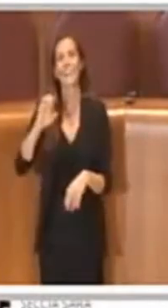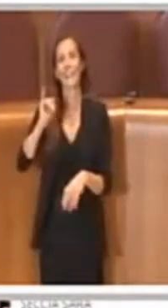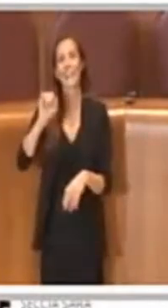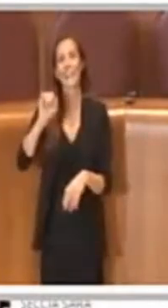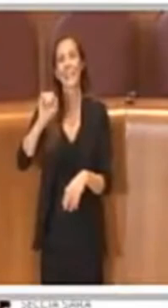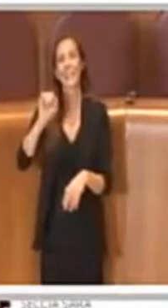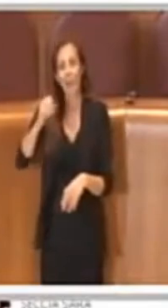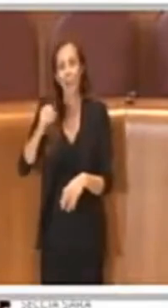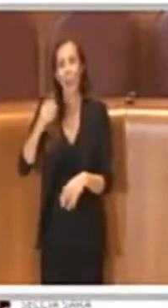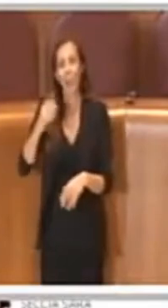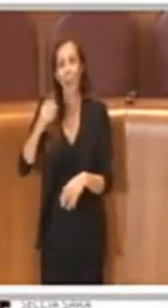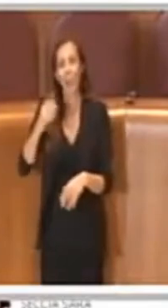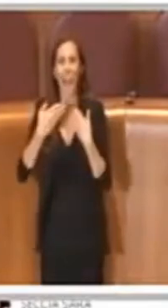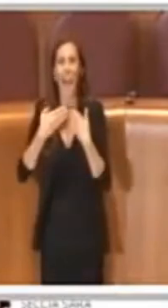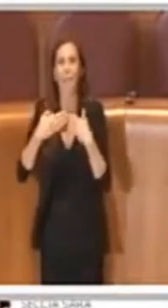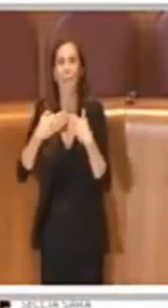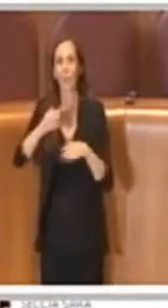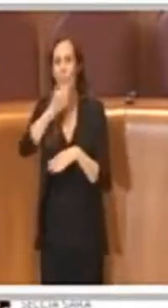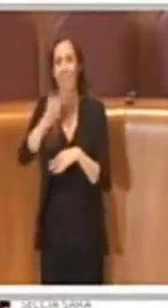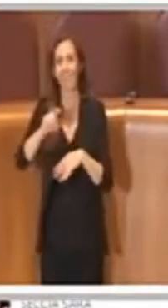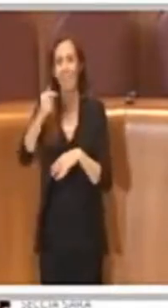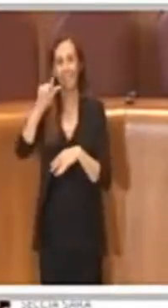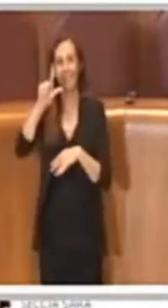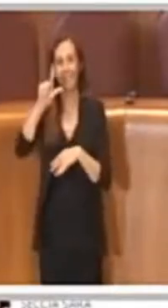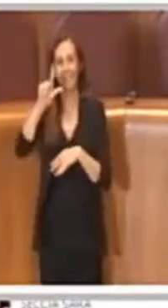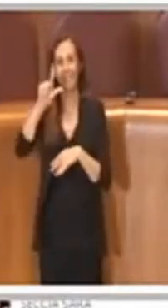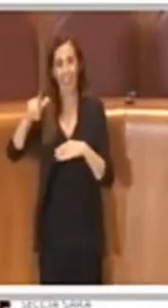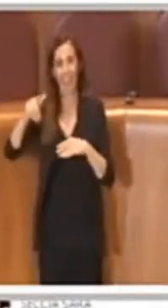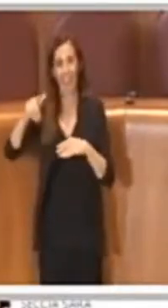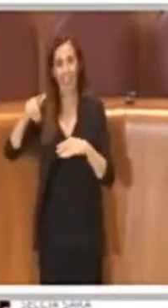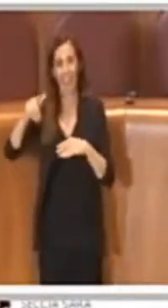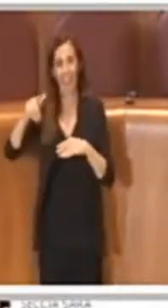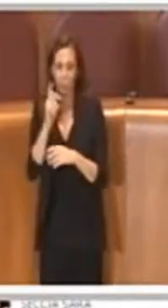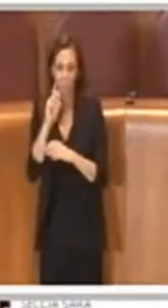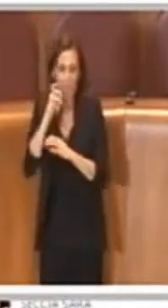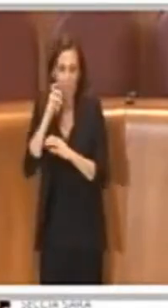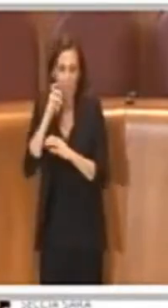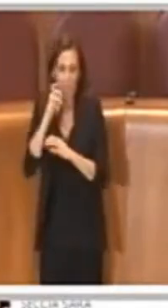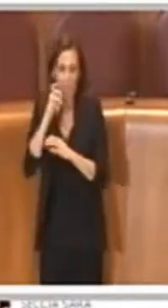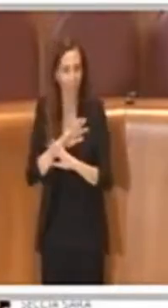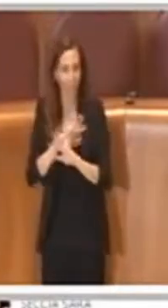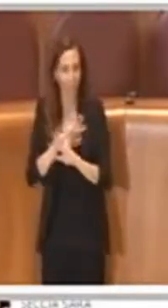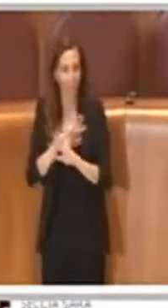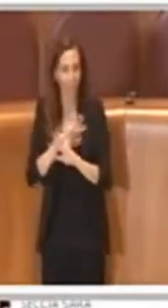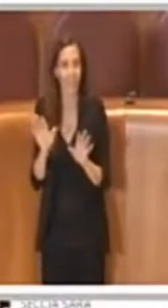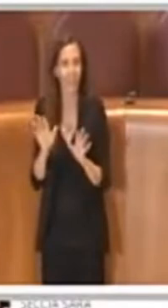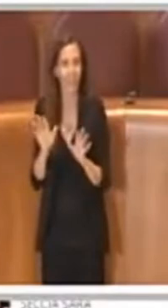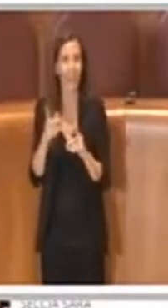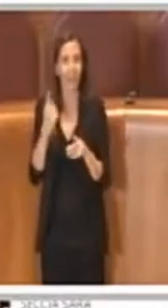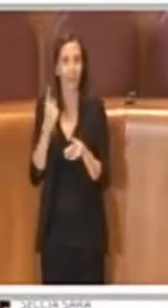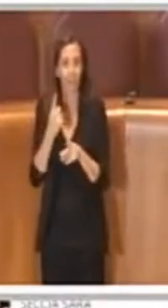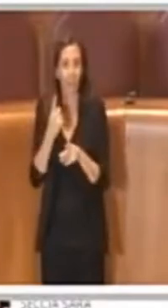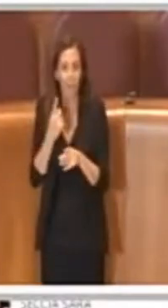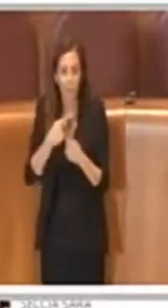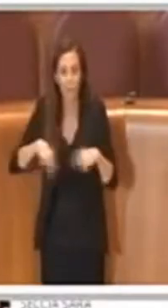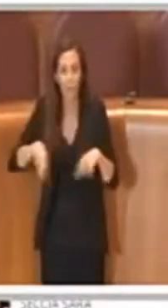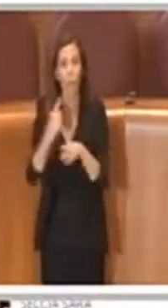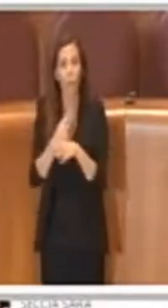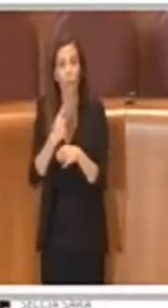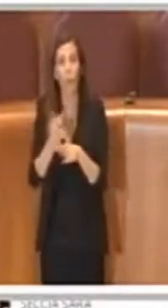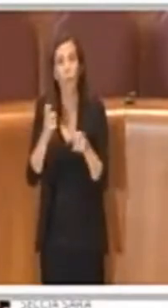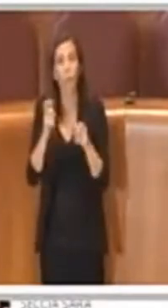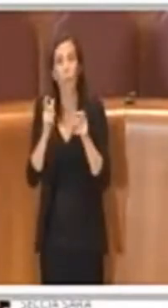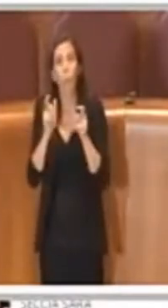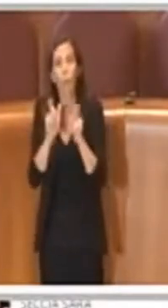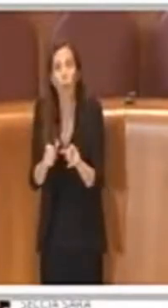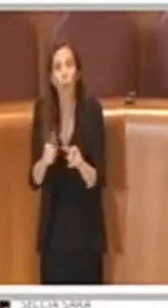delle varche che è un po' ambigua, comunque parliamo di nuovo di dover bloccare la ZTL,